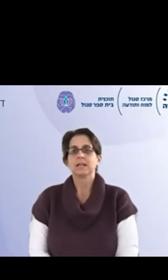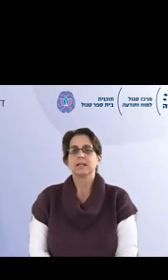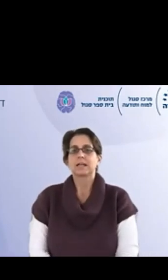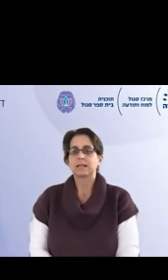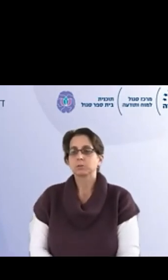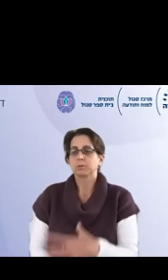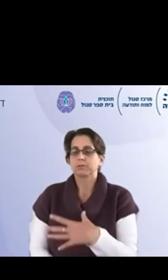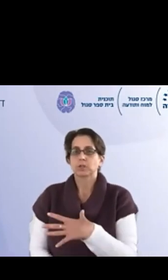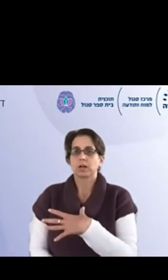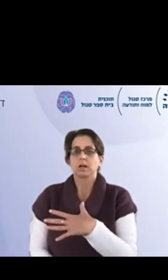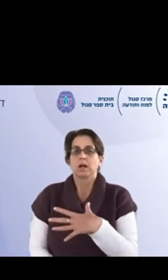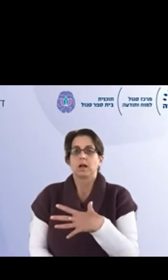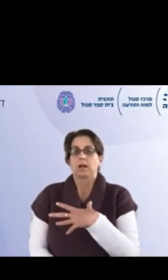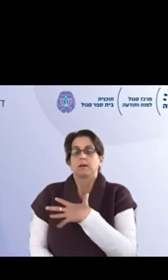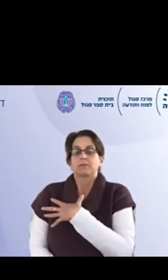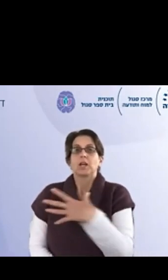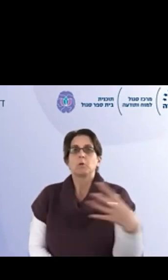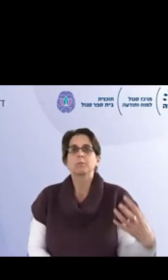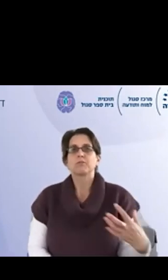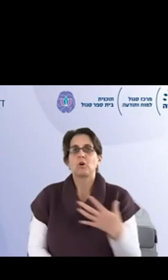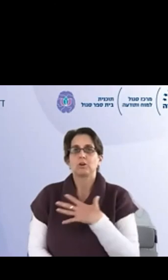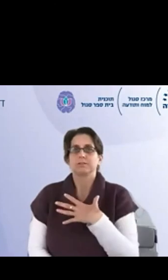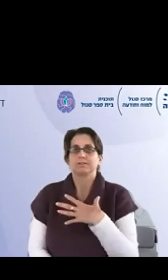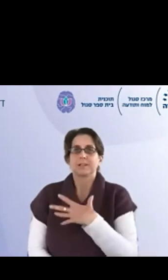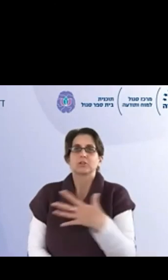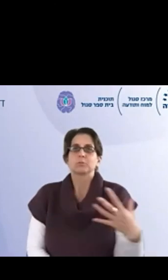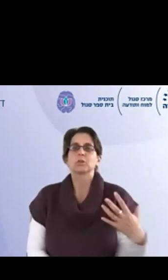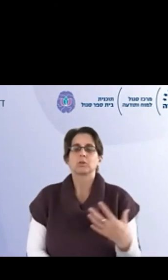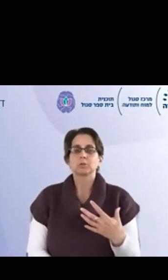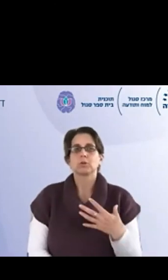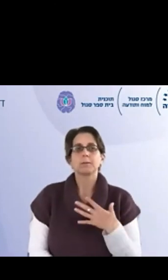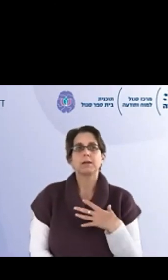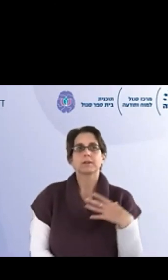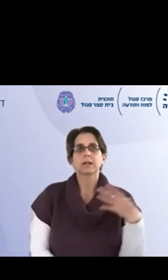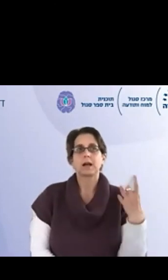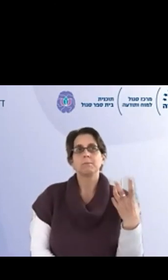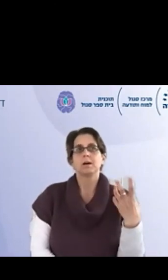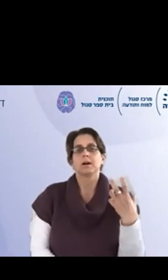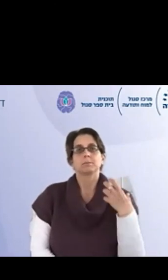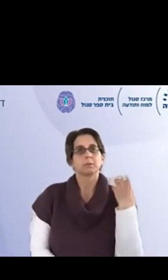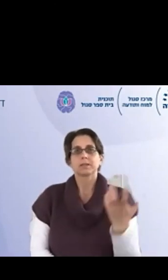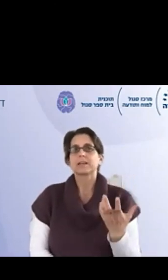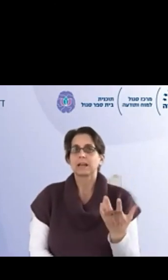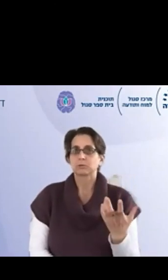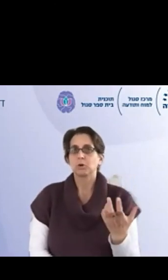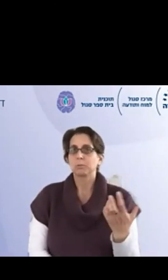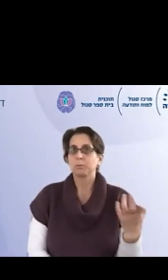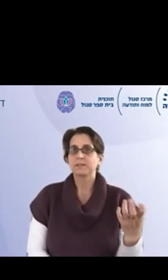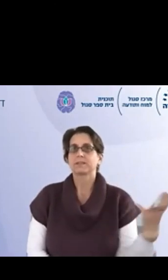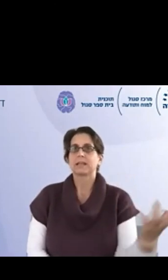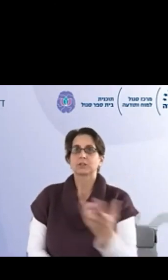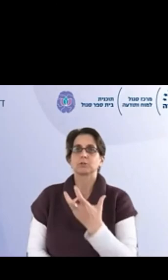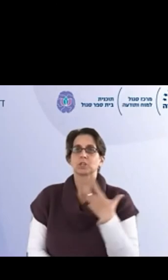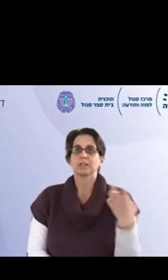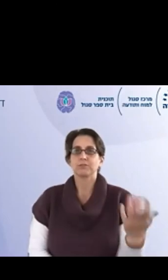ארגז כלים, שמאפשר, מאפשר למורים לבחור, להיות עם תרגולים שנוחים להם, וגם, את מדברת על קהילת מורים